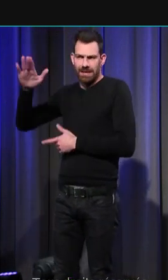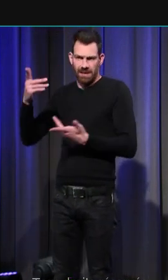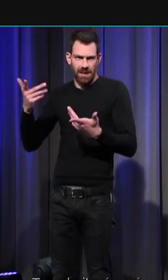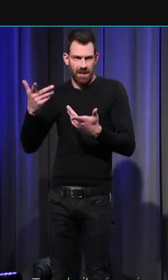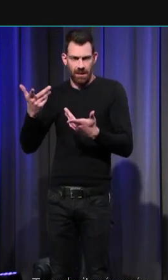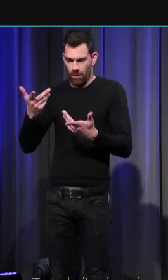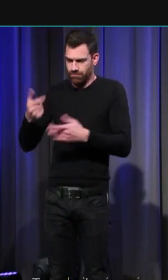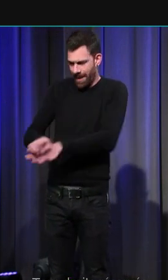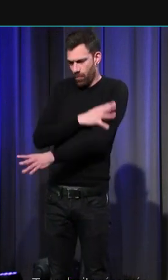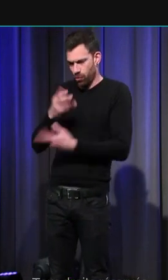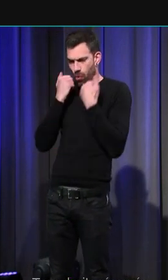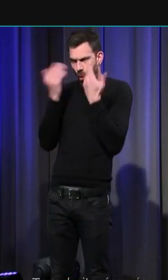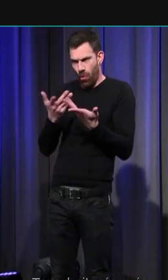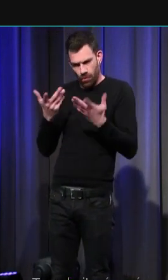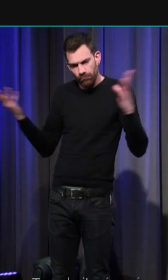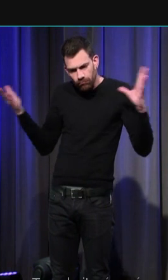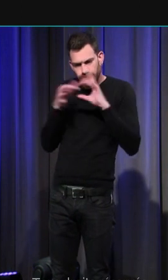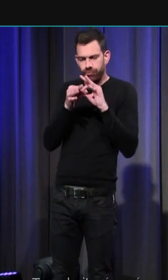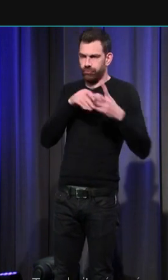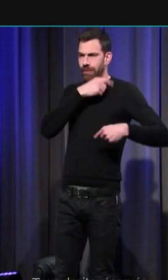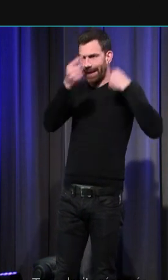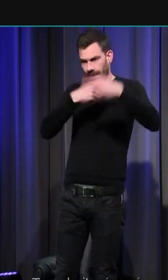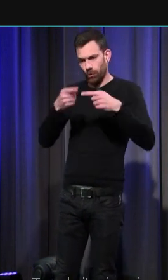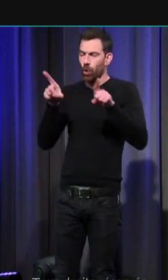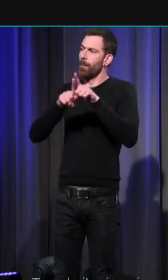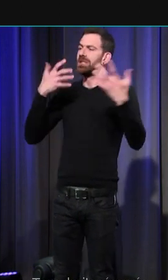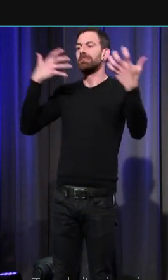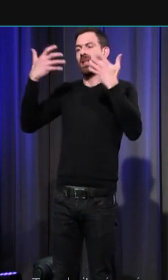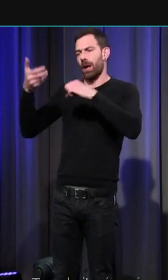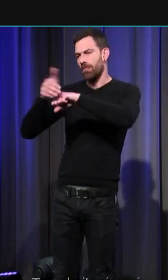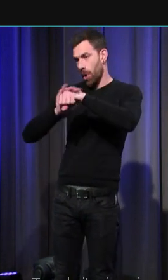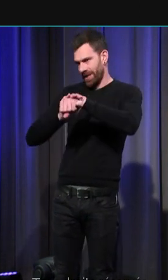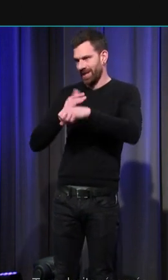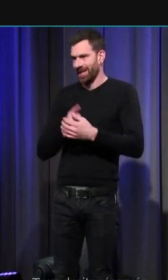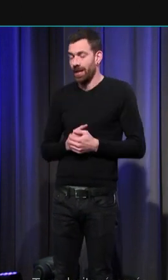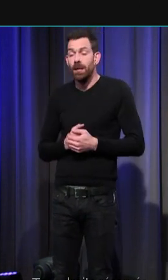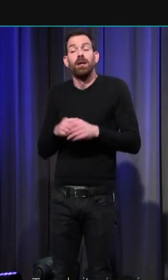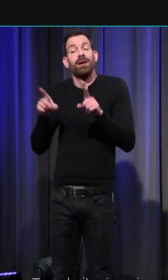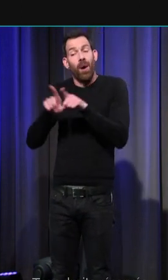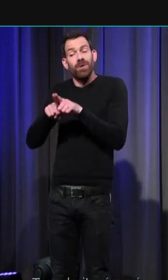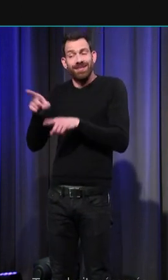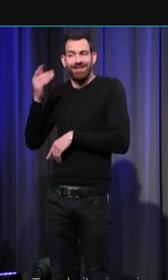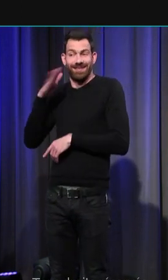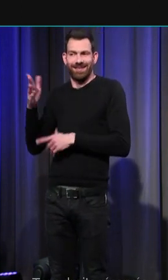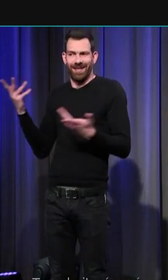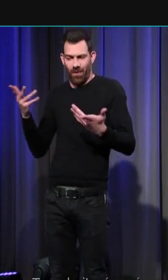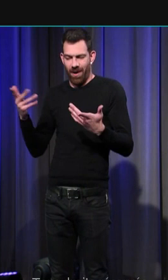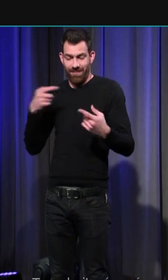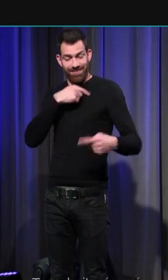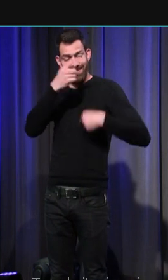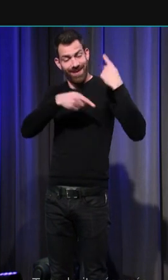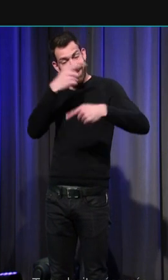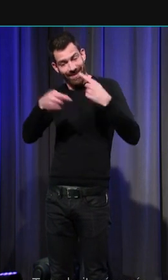honte est ritualisée dans un spectacle politique mais il sait également que l'efficacité du rite